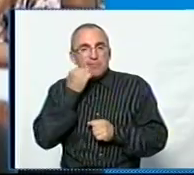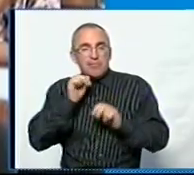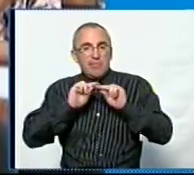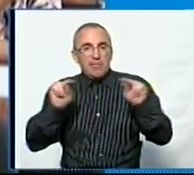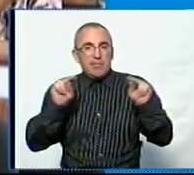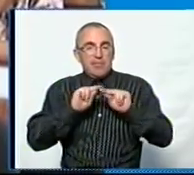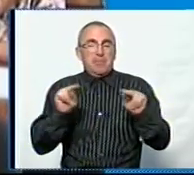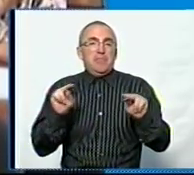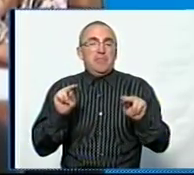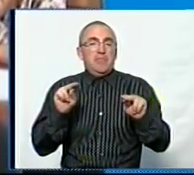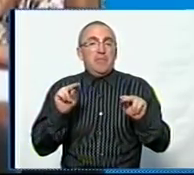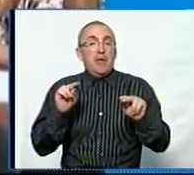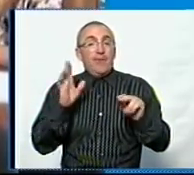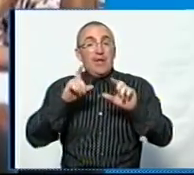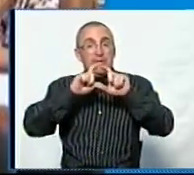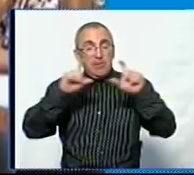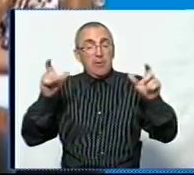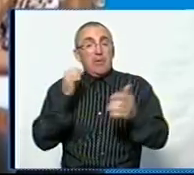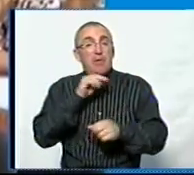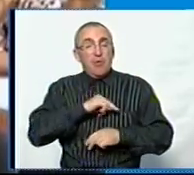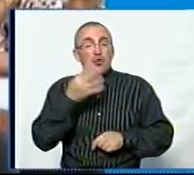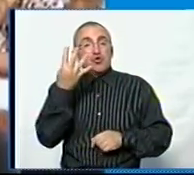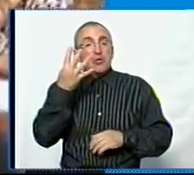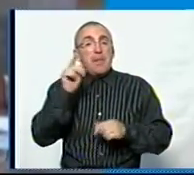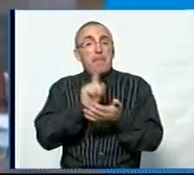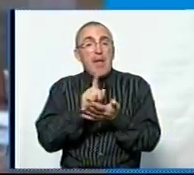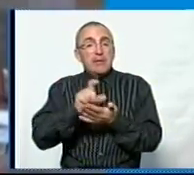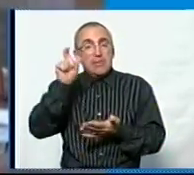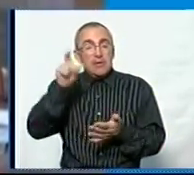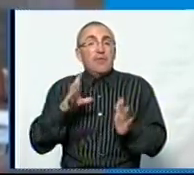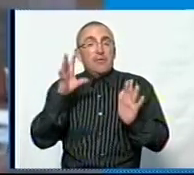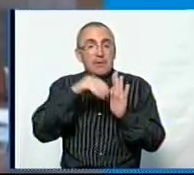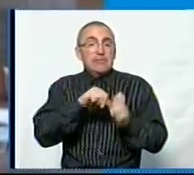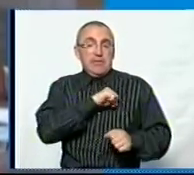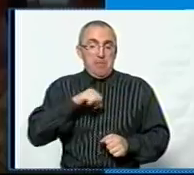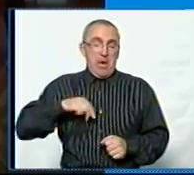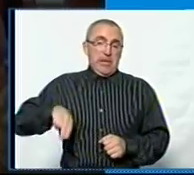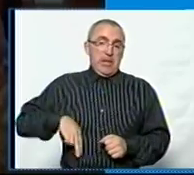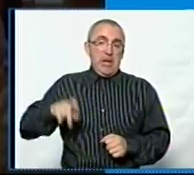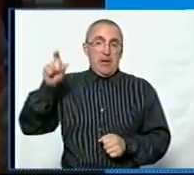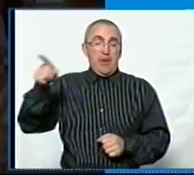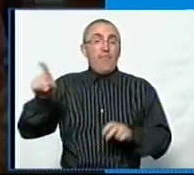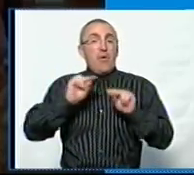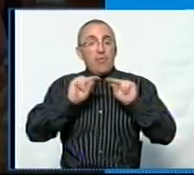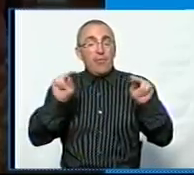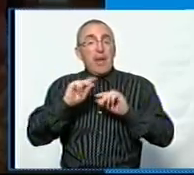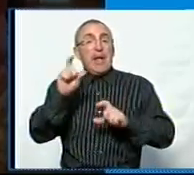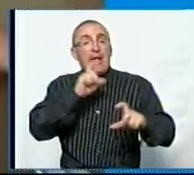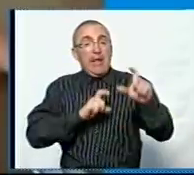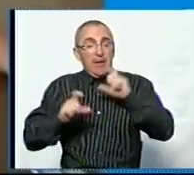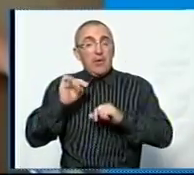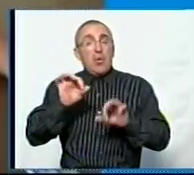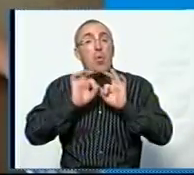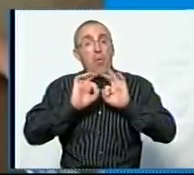Лідія Сушениця. Наразі в закладі працює четверо пенсіонерів, у тому числі і сама директорка. Вона вчитель хімії і,